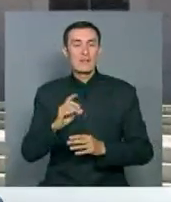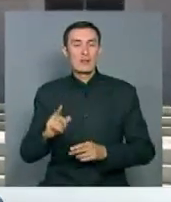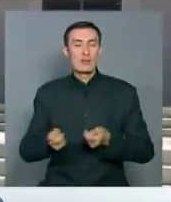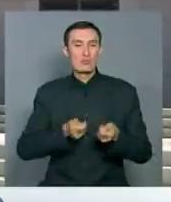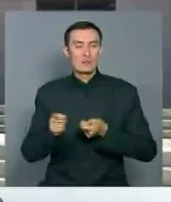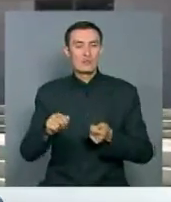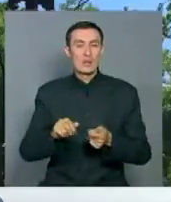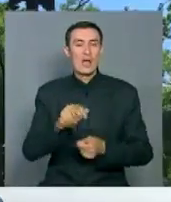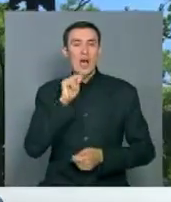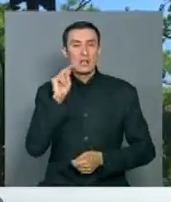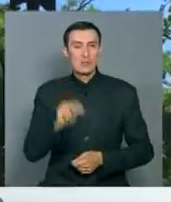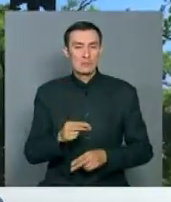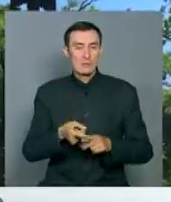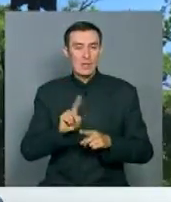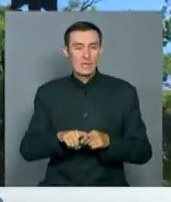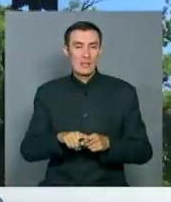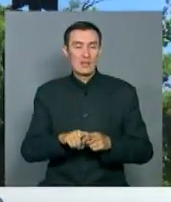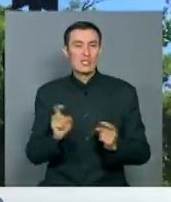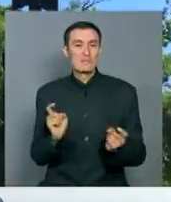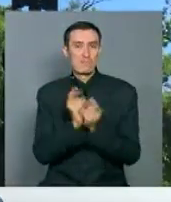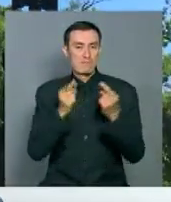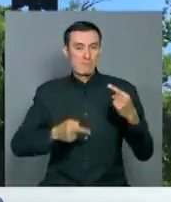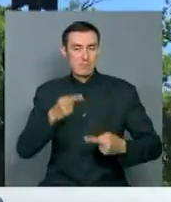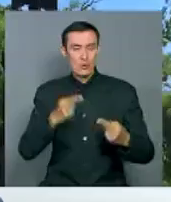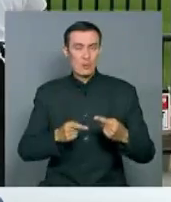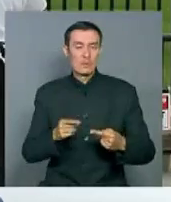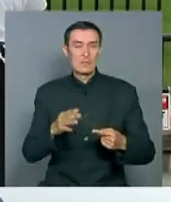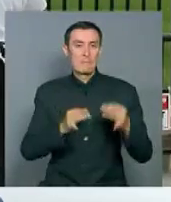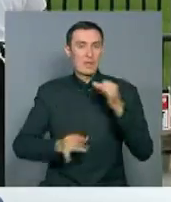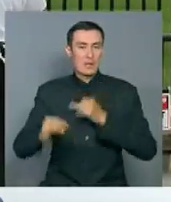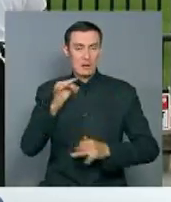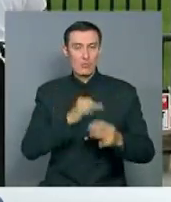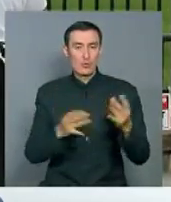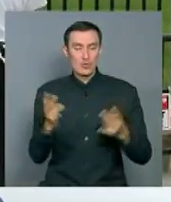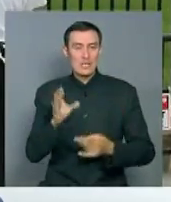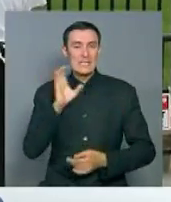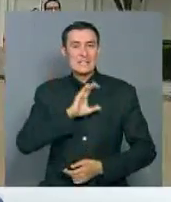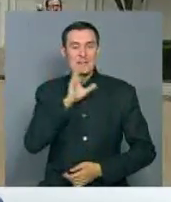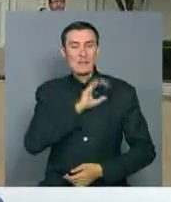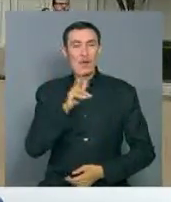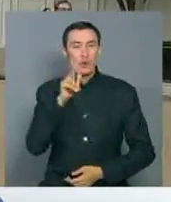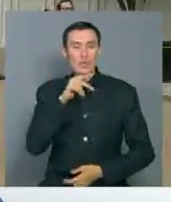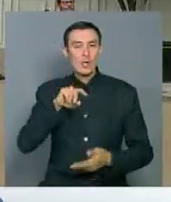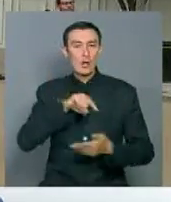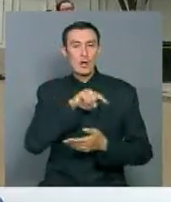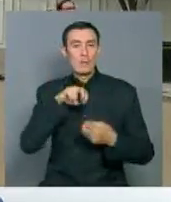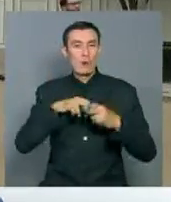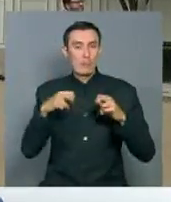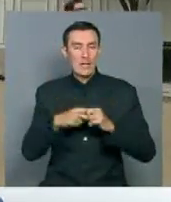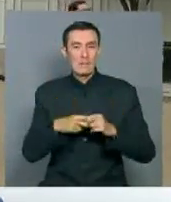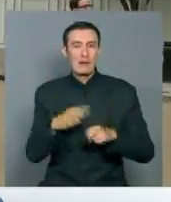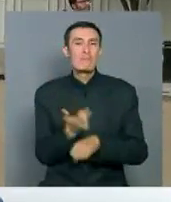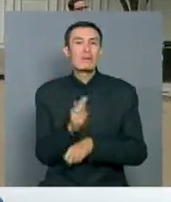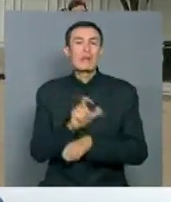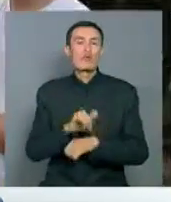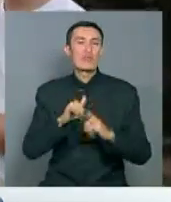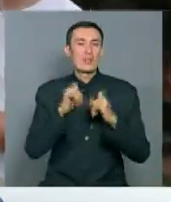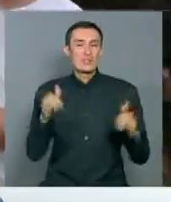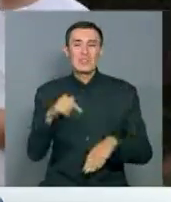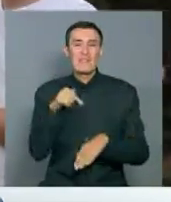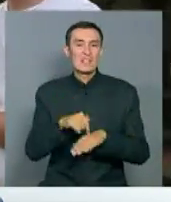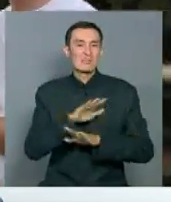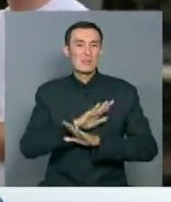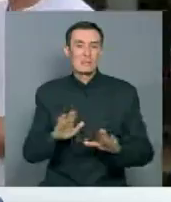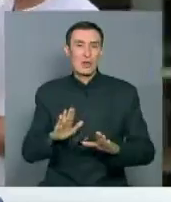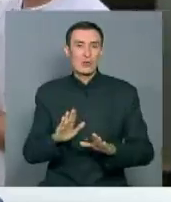такую риторику и призвали к переговорам. Тем временем большинство американцев считают северокорейскую угрозу преувеличенной и не воспринимают ее